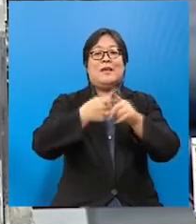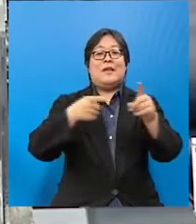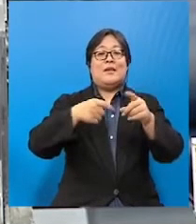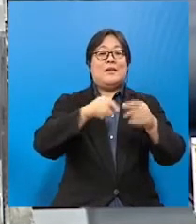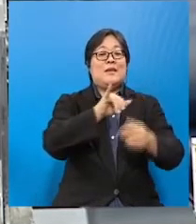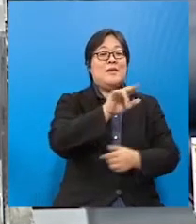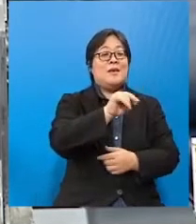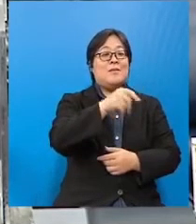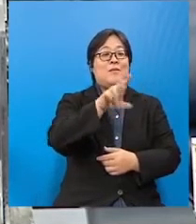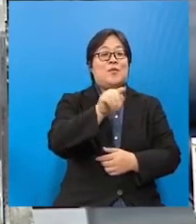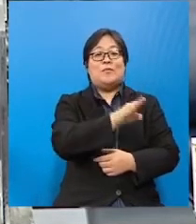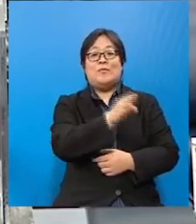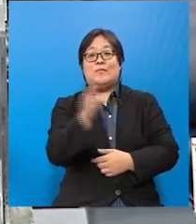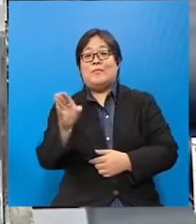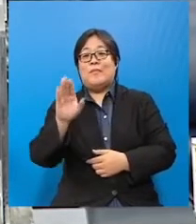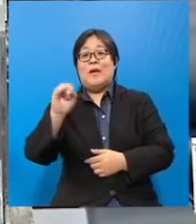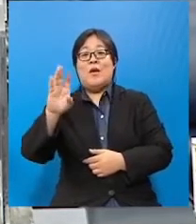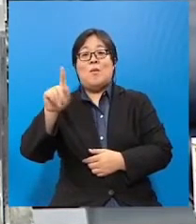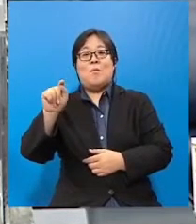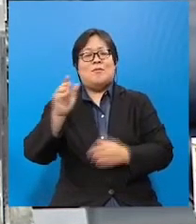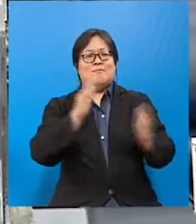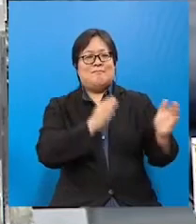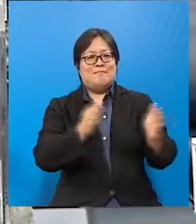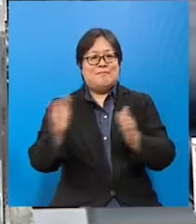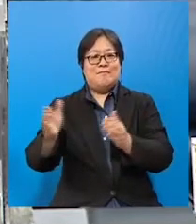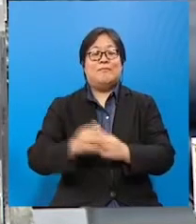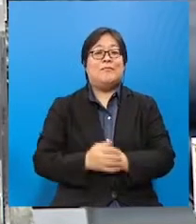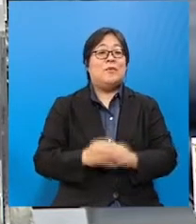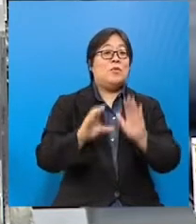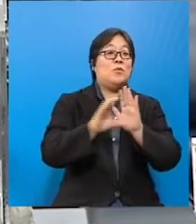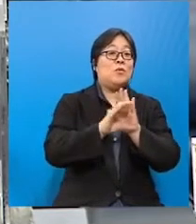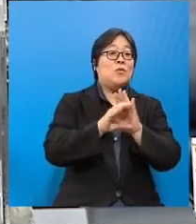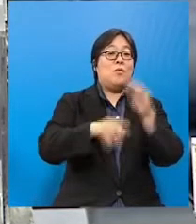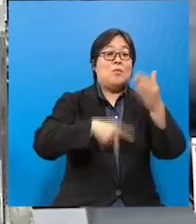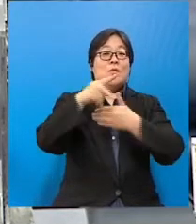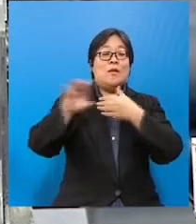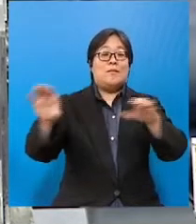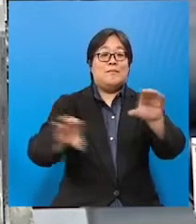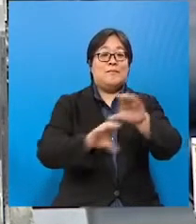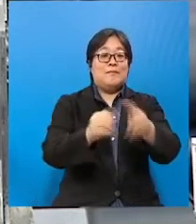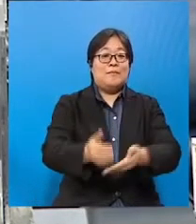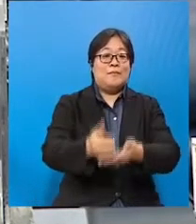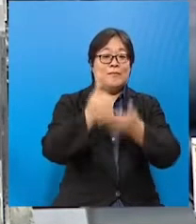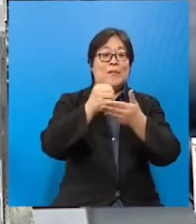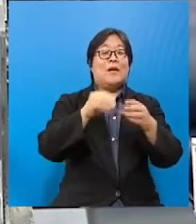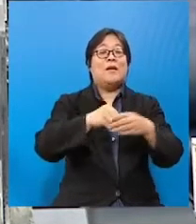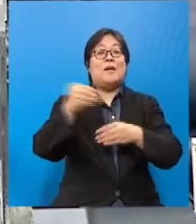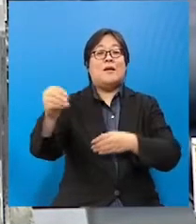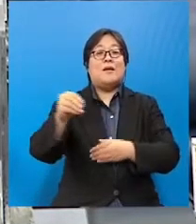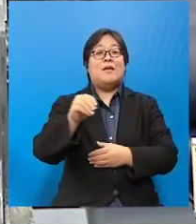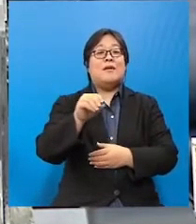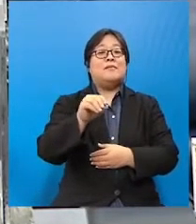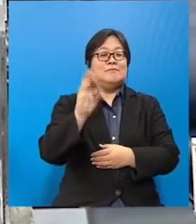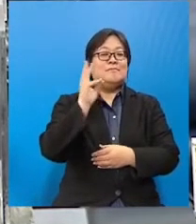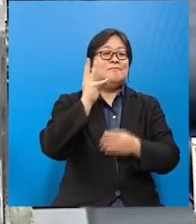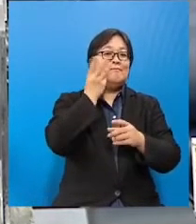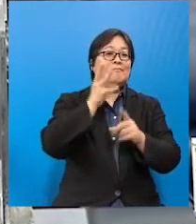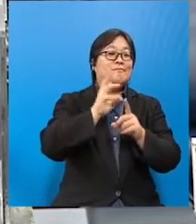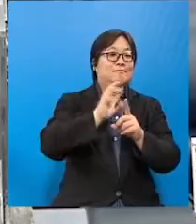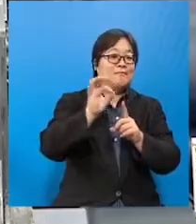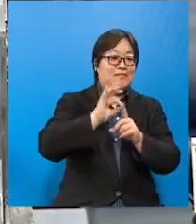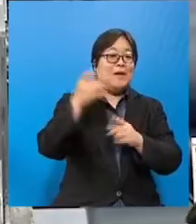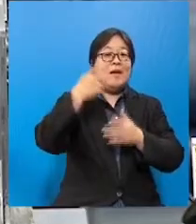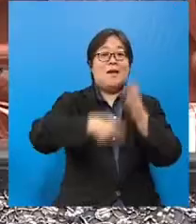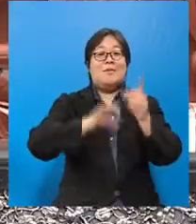kepada output secara beransur-ansur. Sebagai contoh, program bantuan output pertanian bersubsidi yaitu skim subsidi